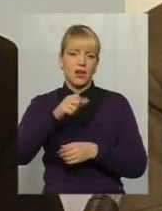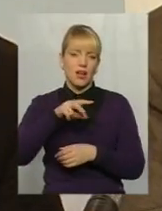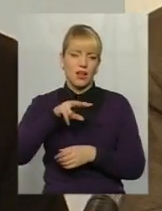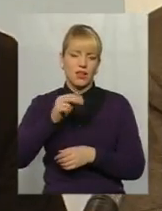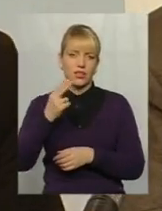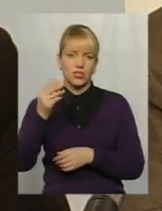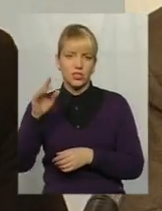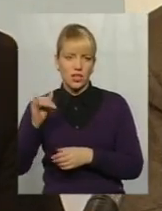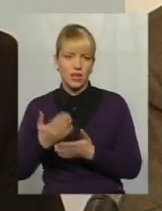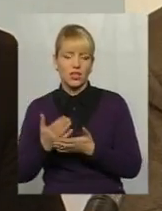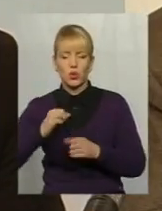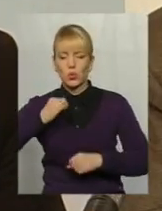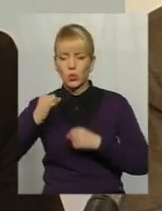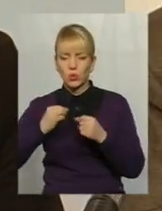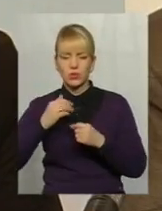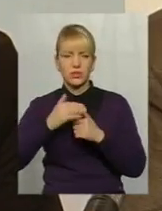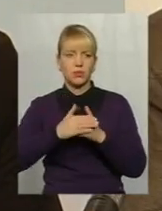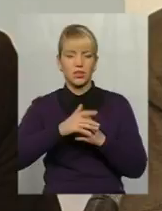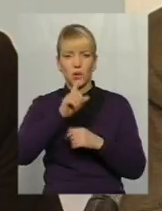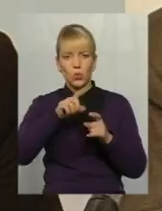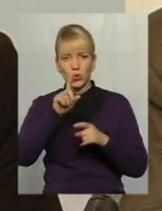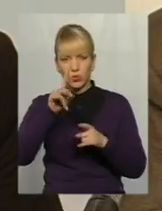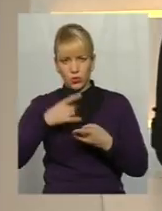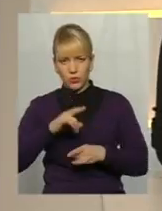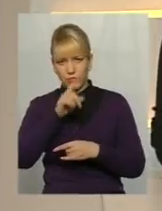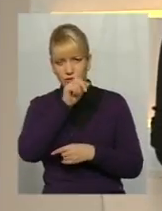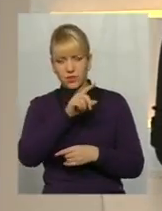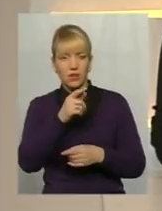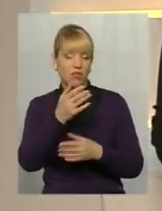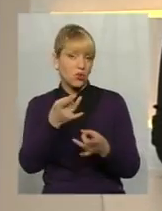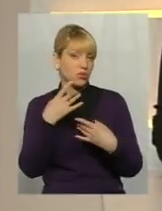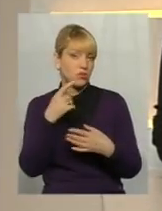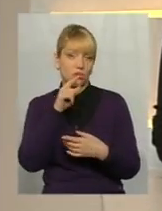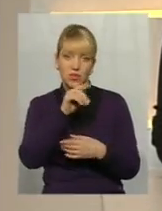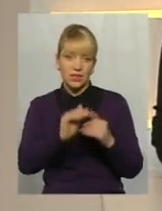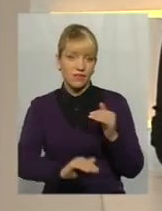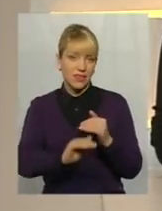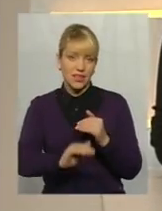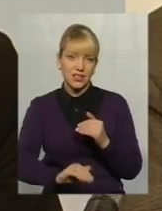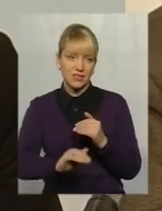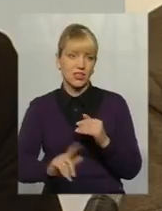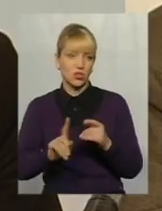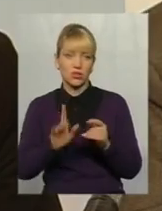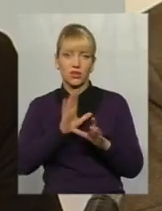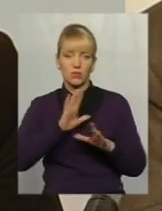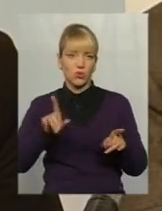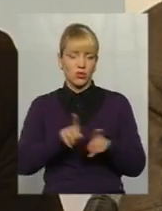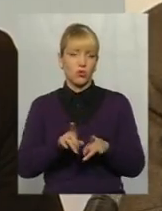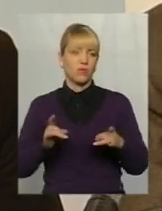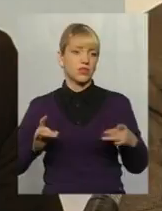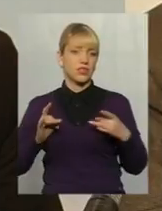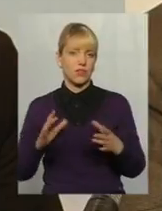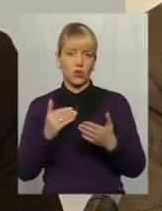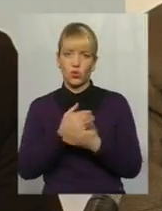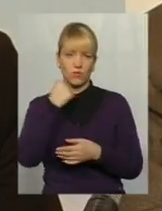друзі, близькі мені люди, родом звіти. І вони розповідають, що у них в дитинстві, що не святкували так Новгочовій, не був Новий